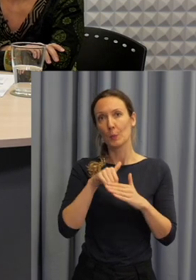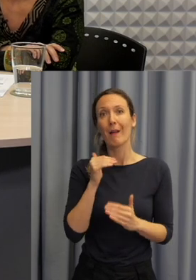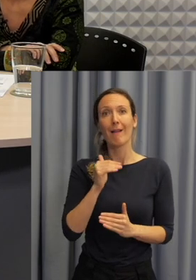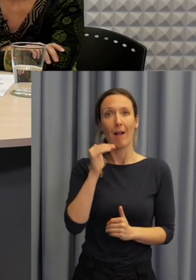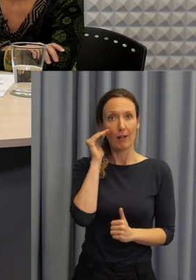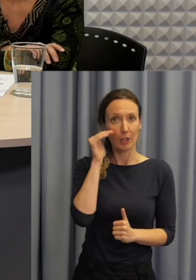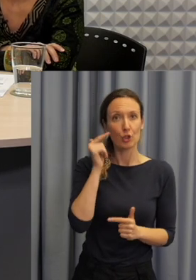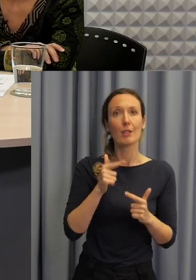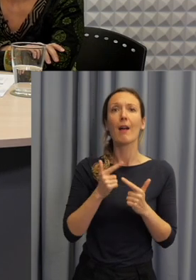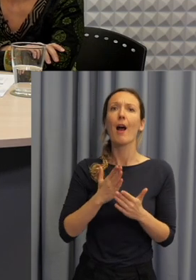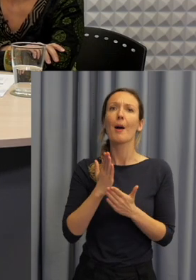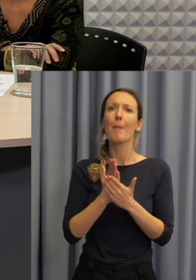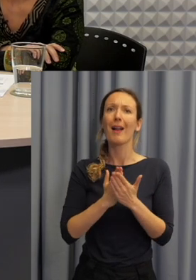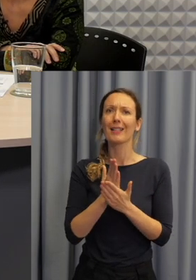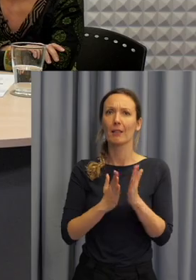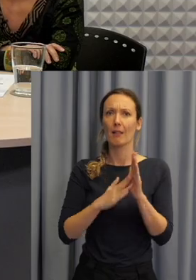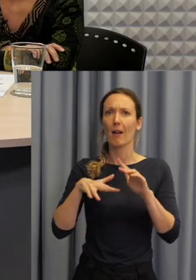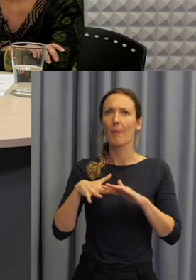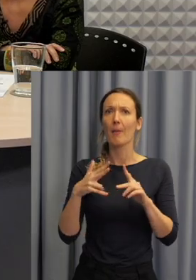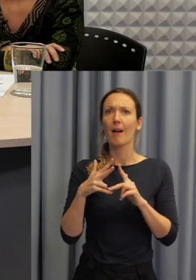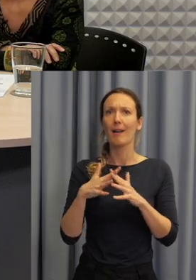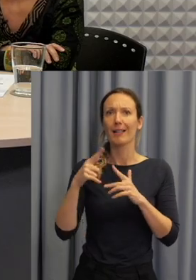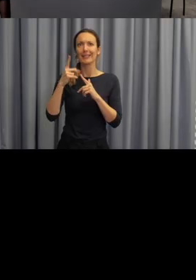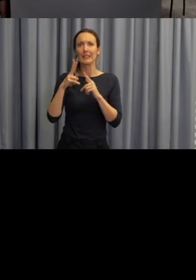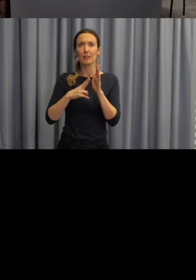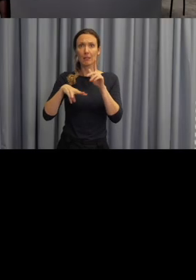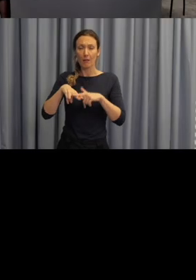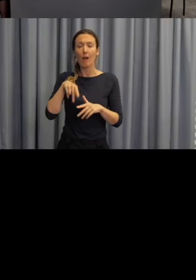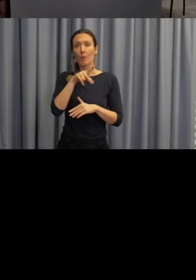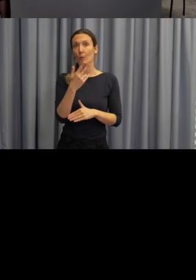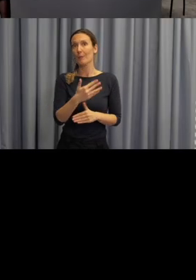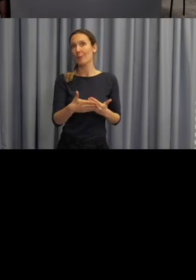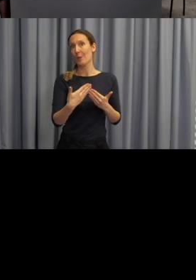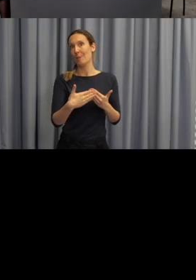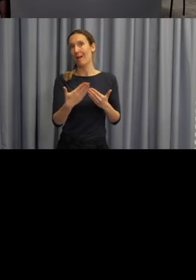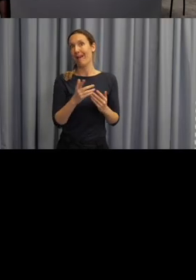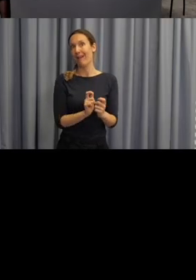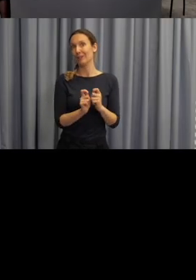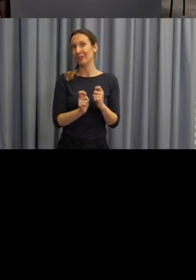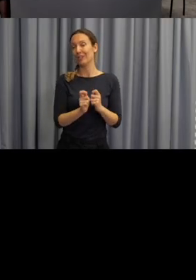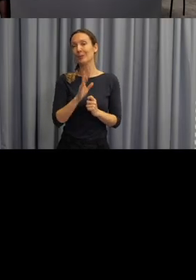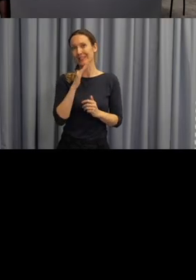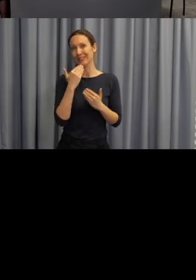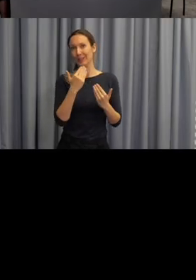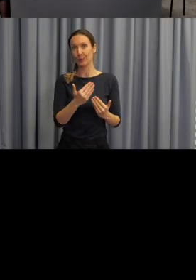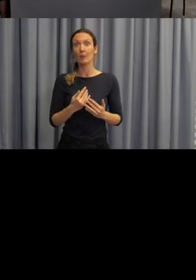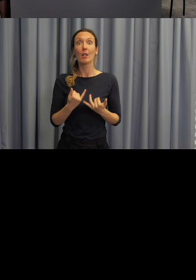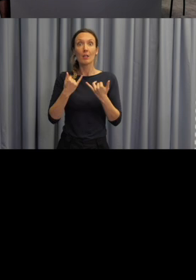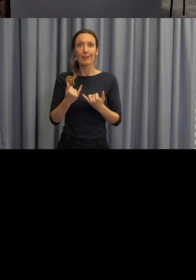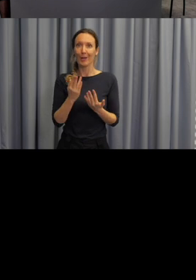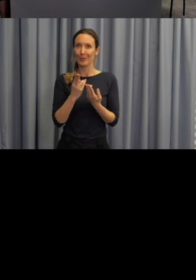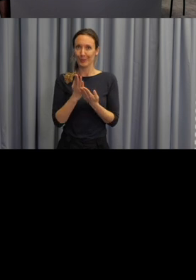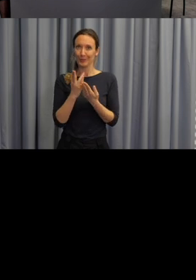které nám budou zajišťovat komunikaci s vámi a za to jim velmi děkuji. Tak, tím si dovolím považovat náš webinář za